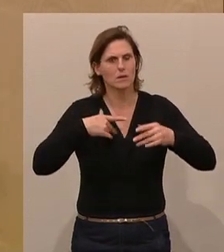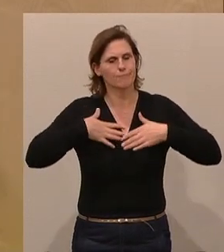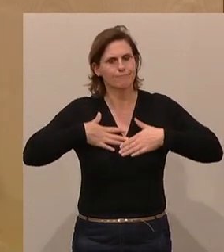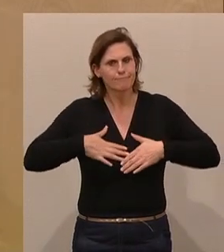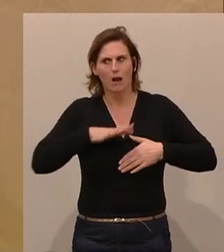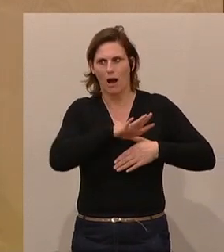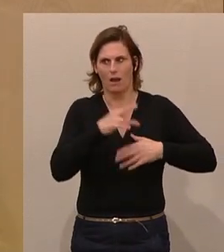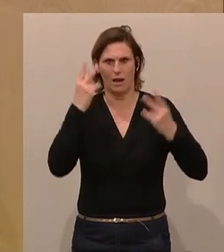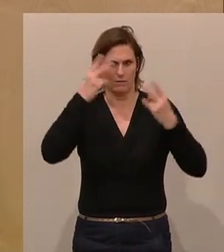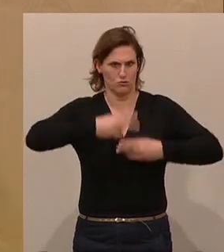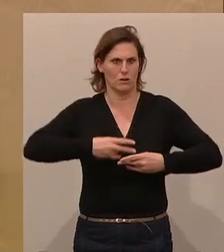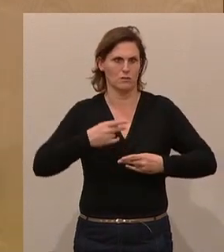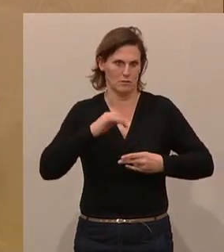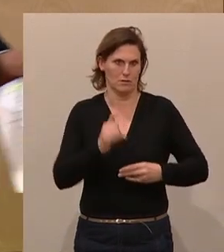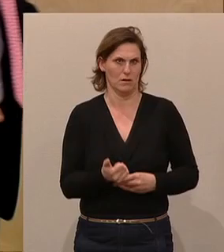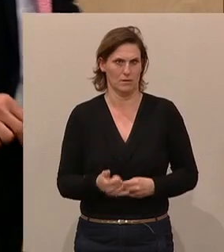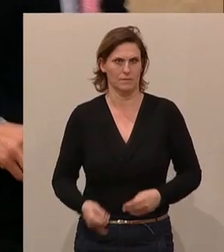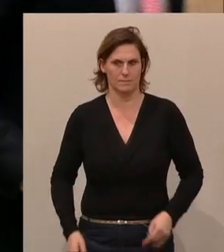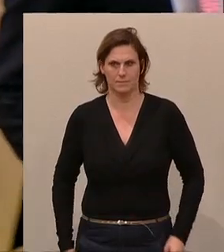überzeugt, dass alle zustimmen werden. Dank.